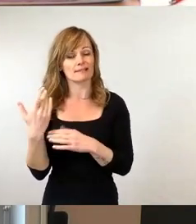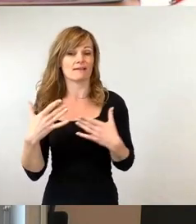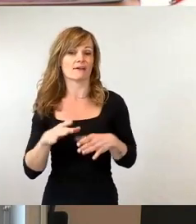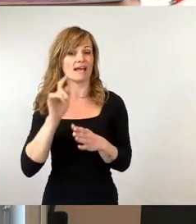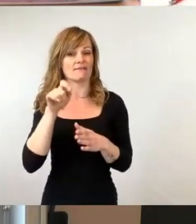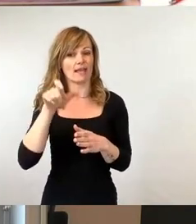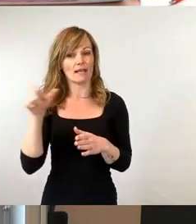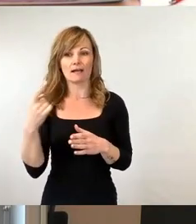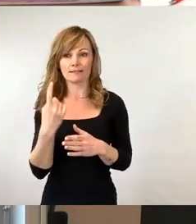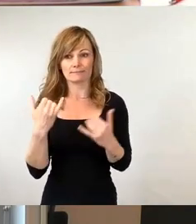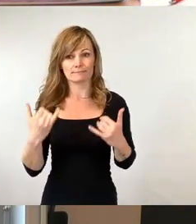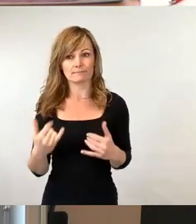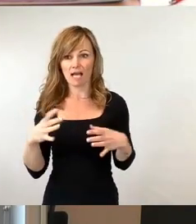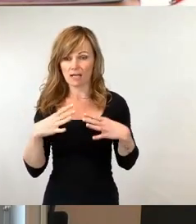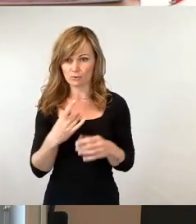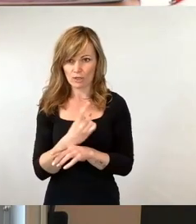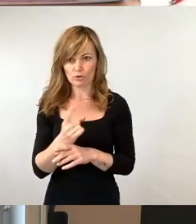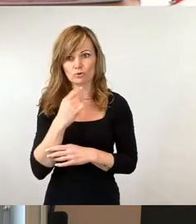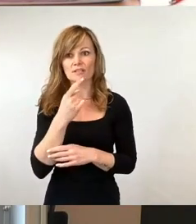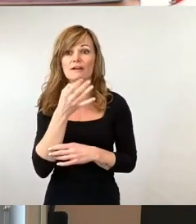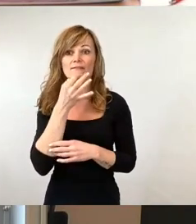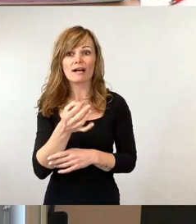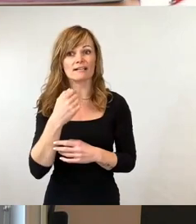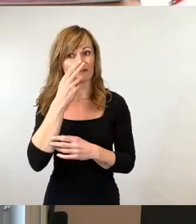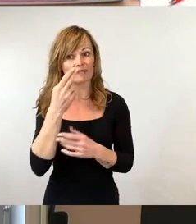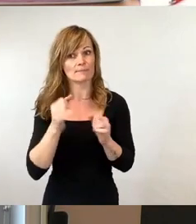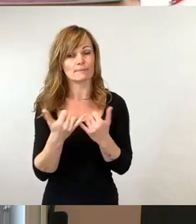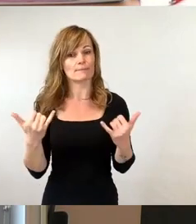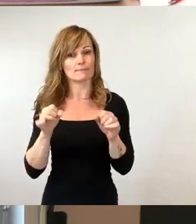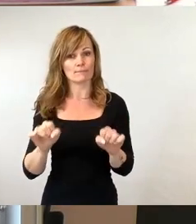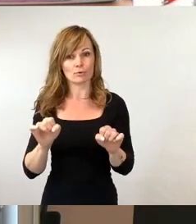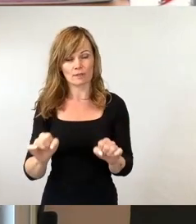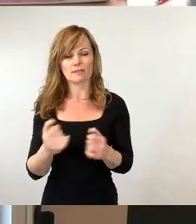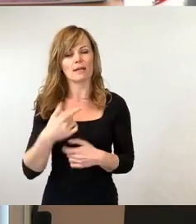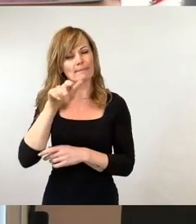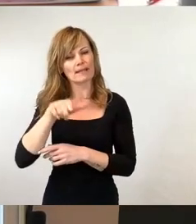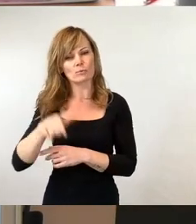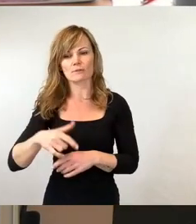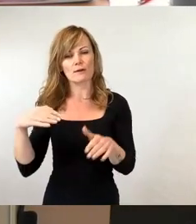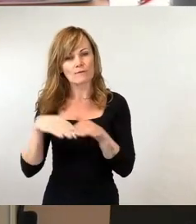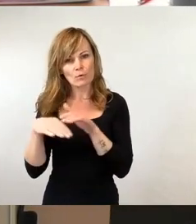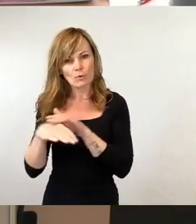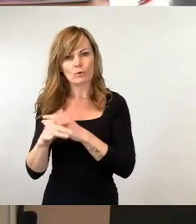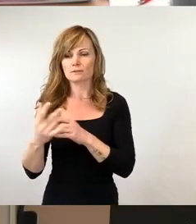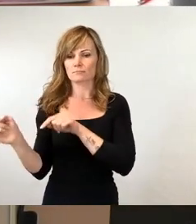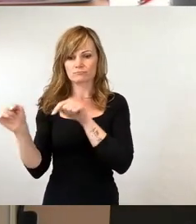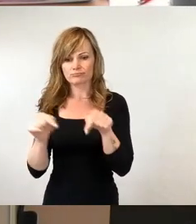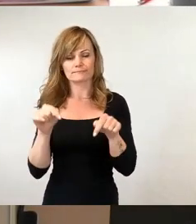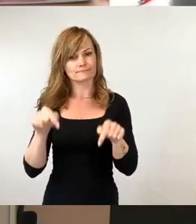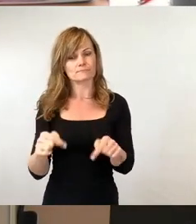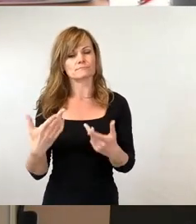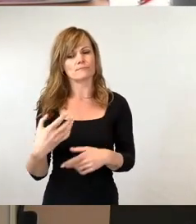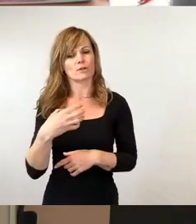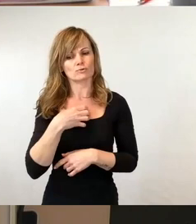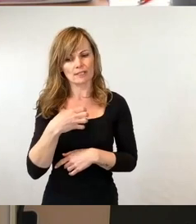die Frage auf, wie es gelingen kann, dass Geflüchtete in Deutschland und in Dresden mehr arbeiten gehen und